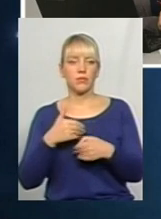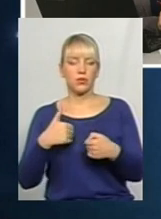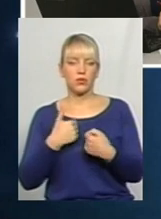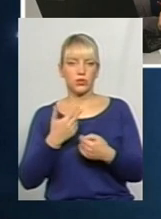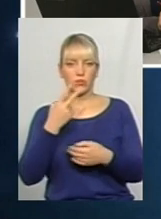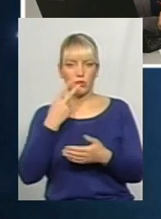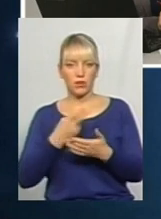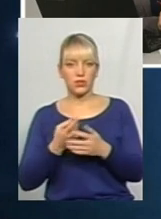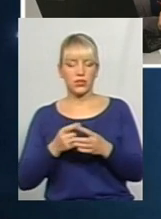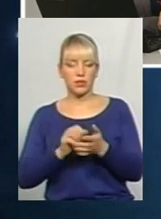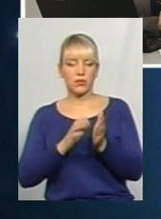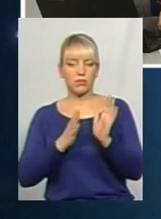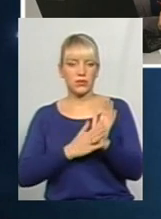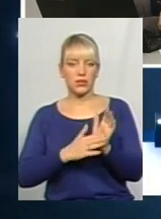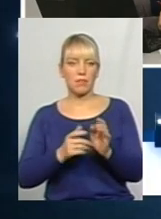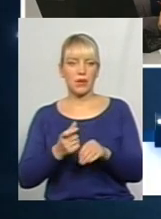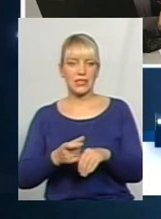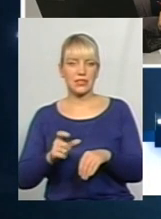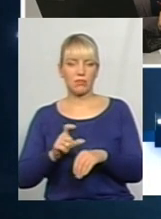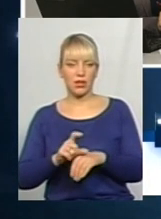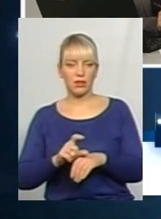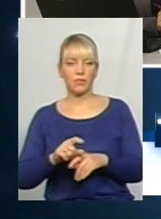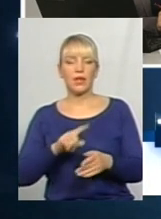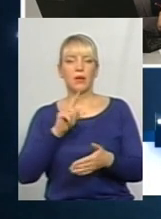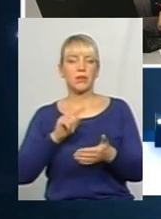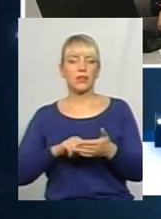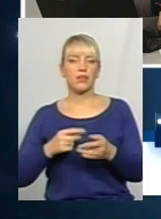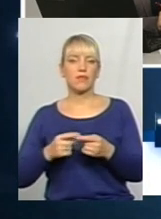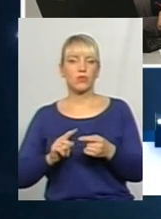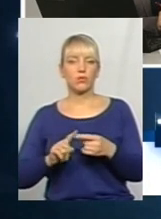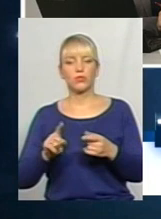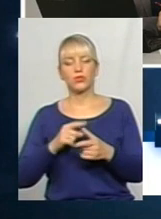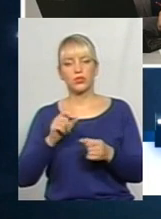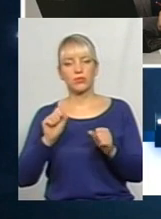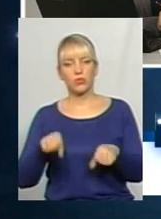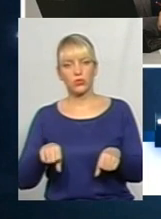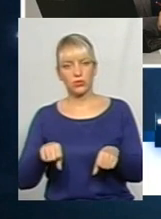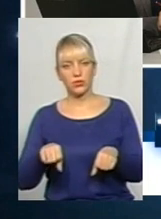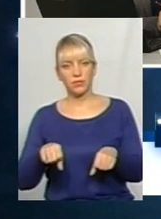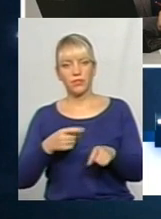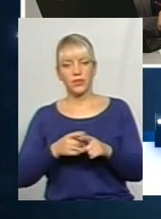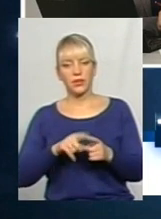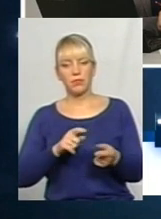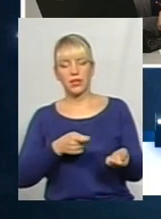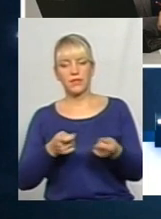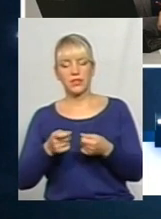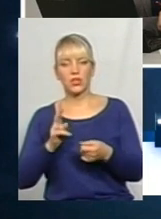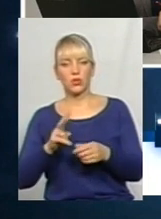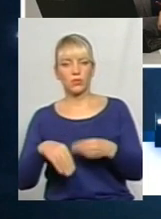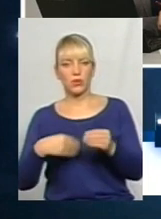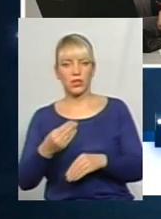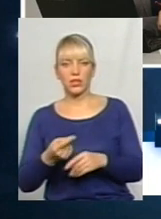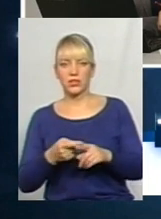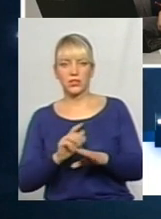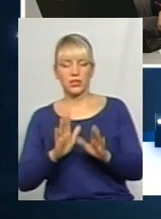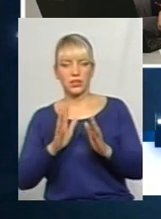бачити, в нас прописано максимально. Питання в тому, чи зможуть ті перевізники, які подалися, це не тільки